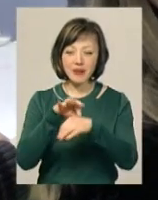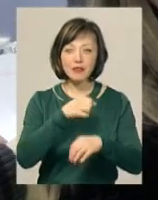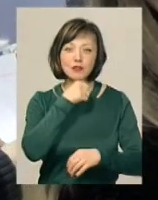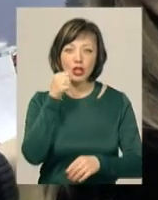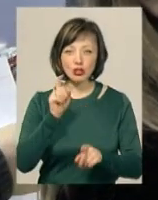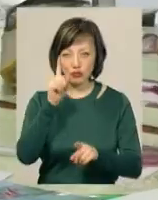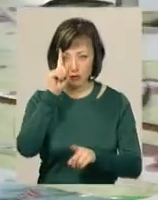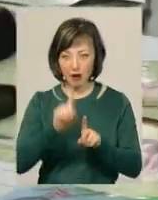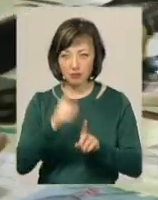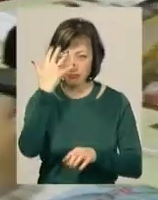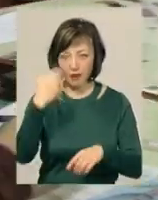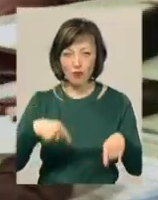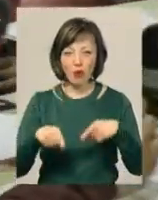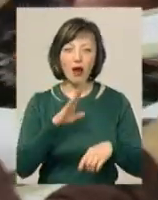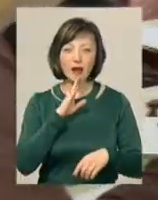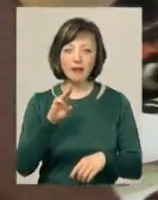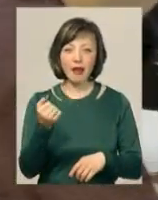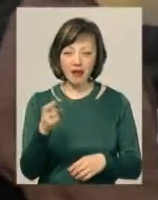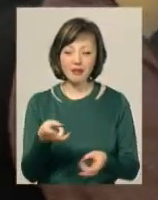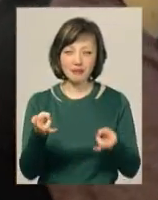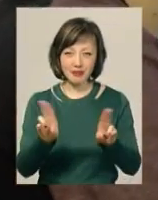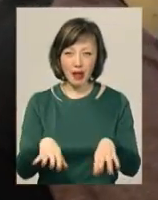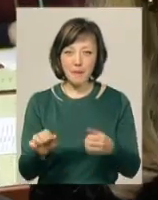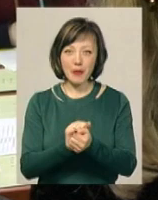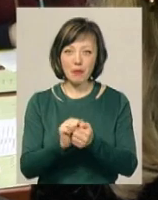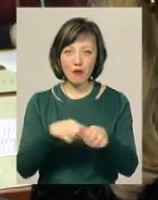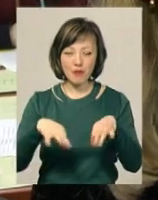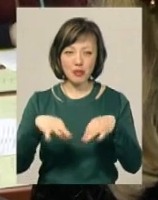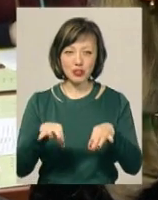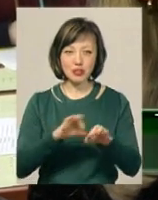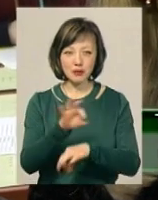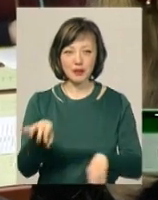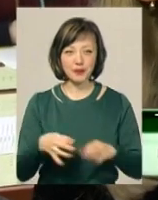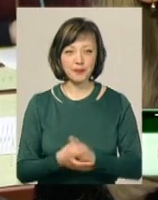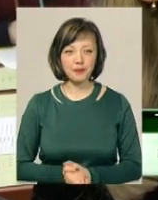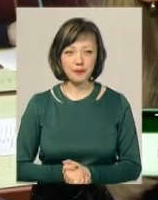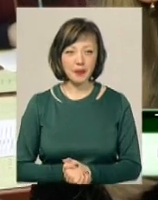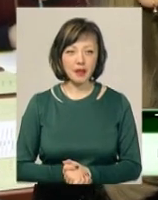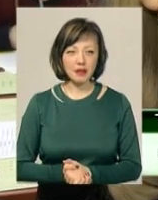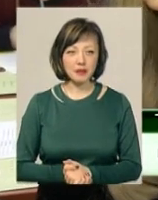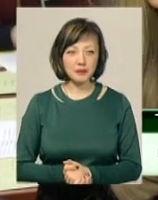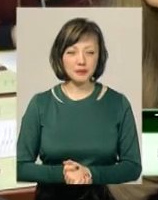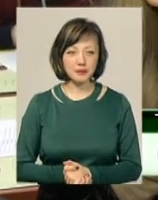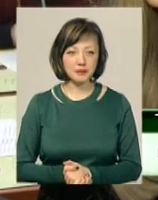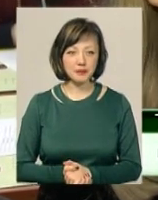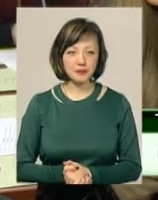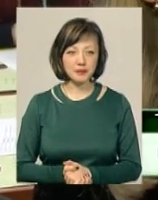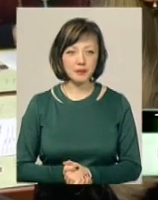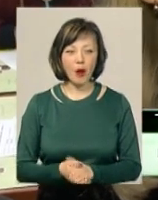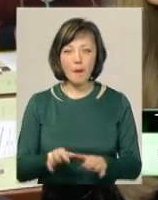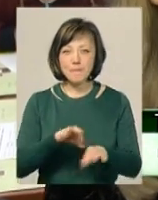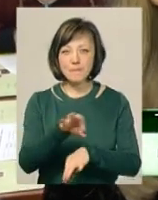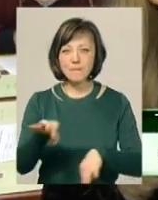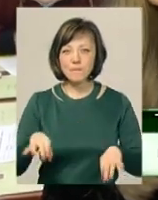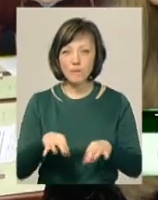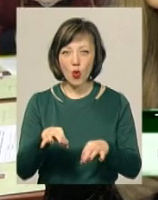Зараз він захоплюється футболом, а от Таня так і майструє паперові машинки. Моделювання дає мені змогу